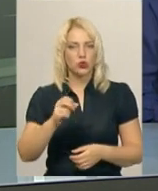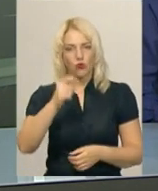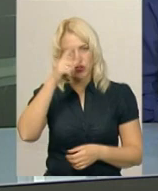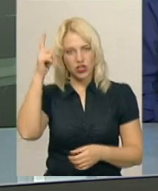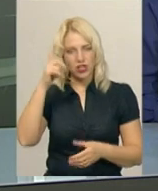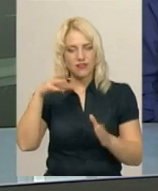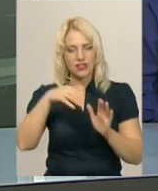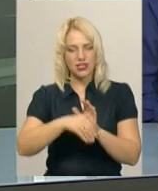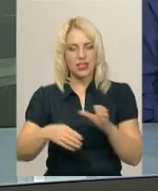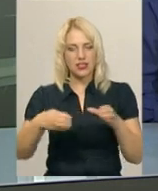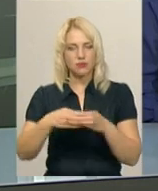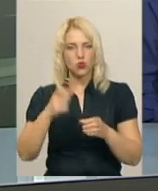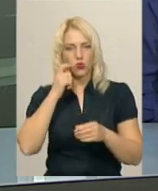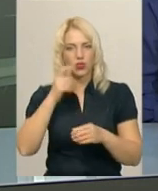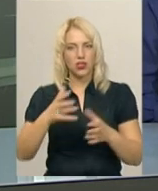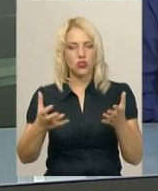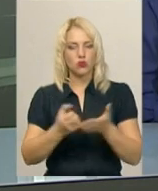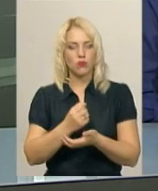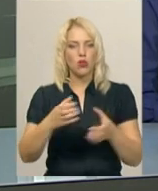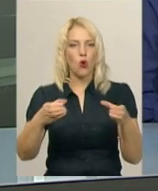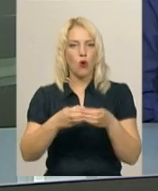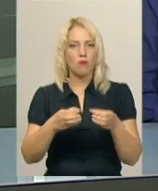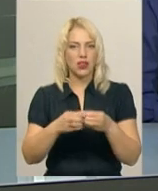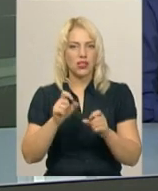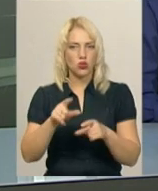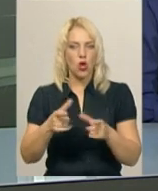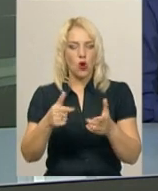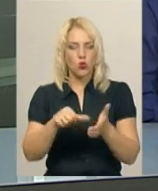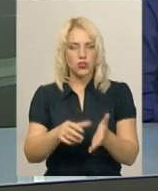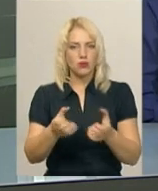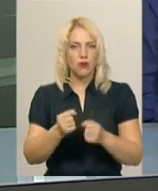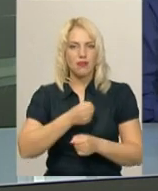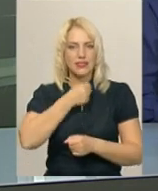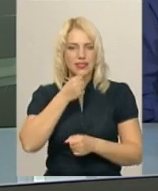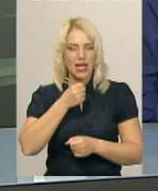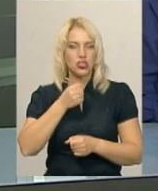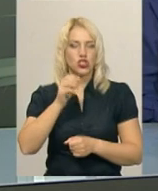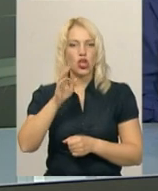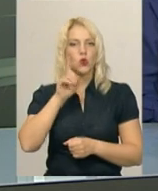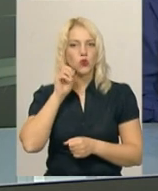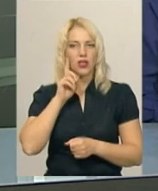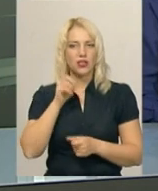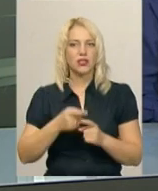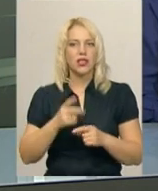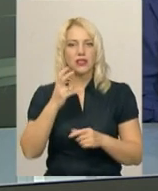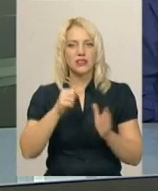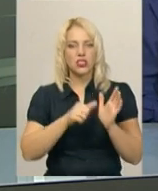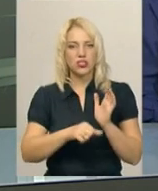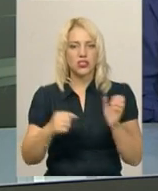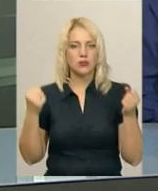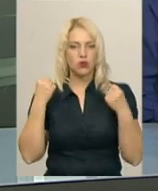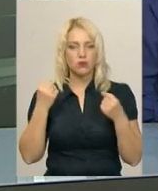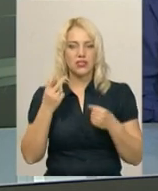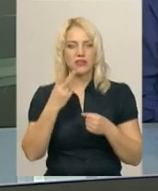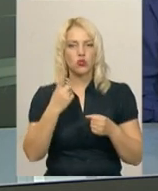Та в складі збірної України здобули командне золото. Участь брали старші юнаки, юніори та чоловіки – 260 спортсменів з